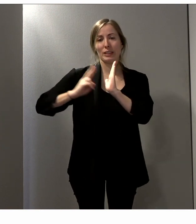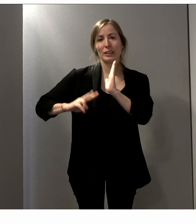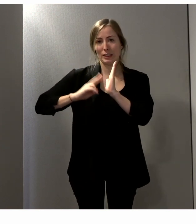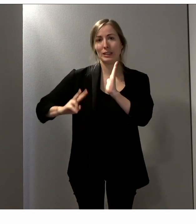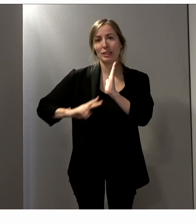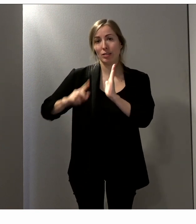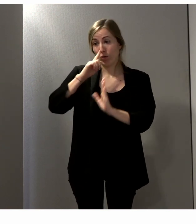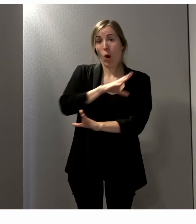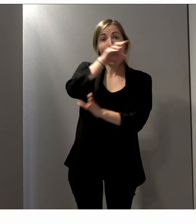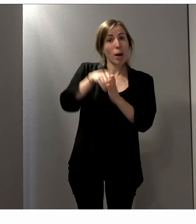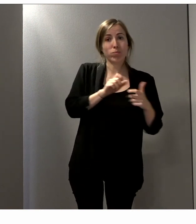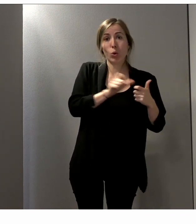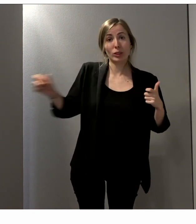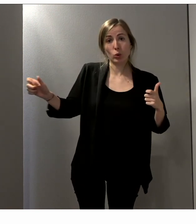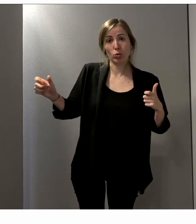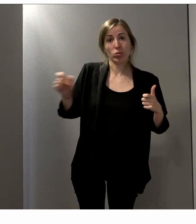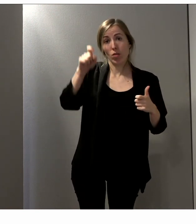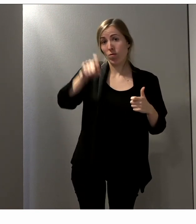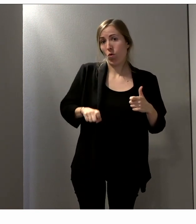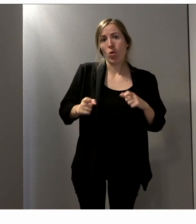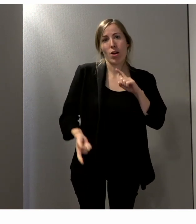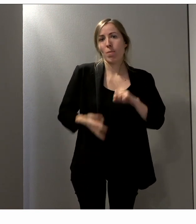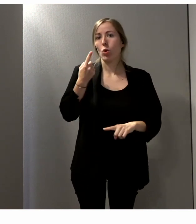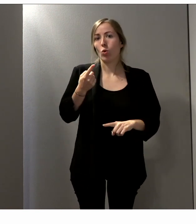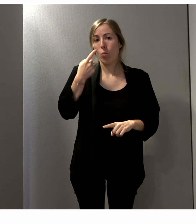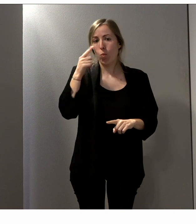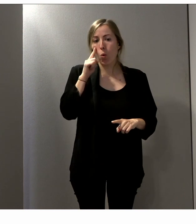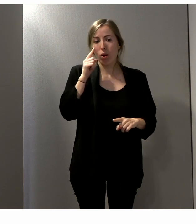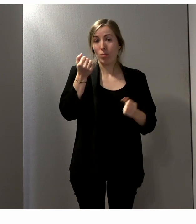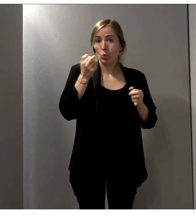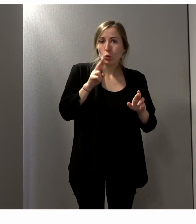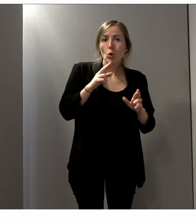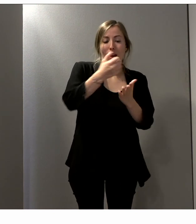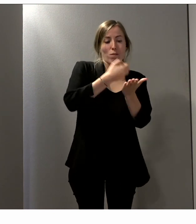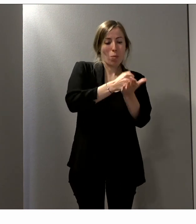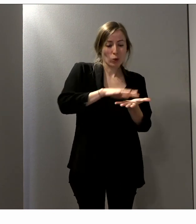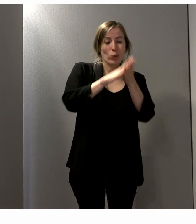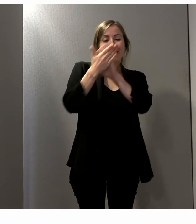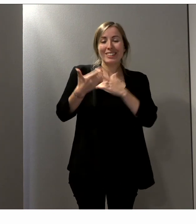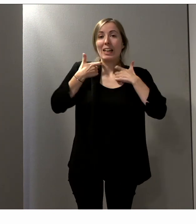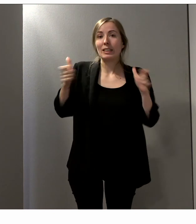qu'elle fasse partie de tout le processus, pour être sûre que l'information soit accessible.